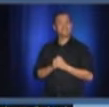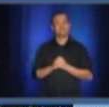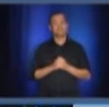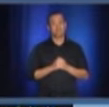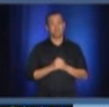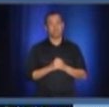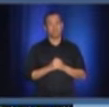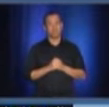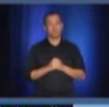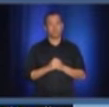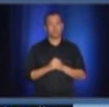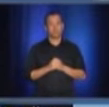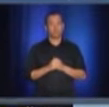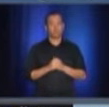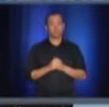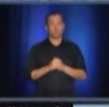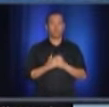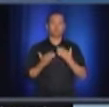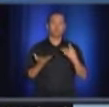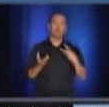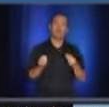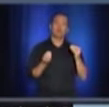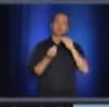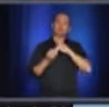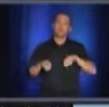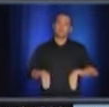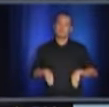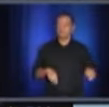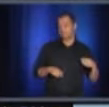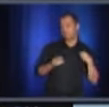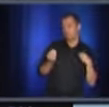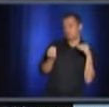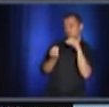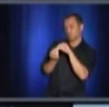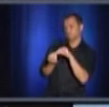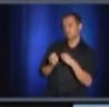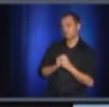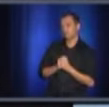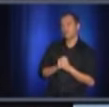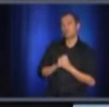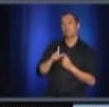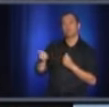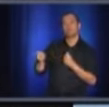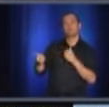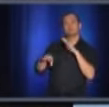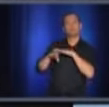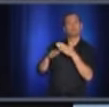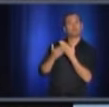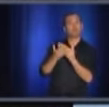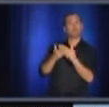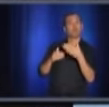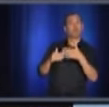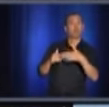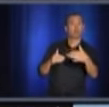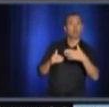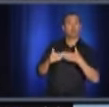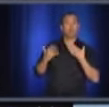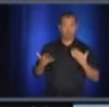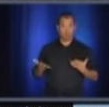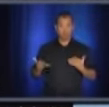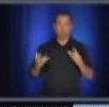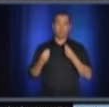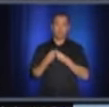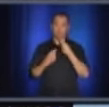'ajouter quelque chose à votre question sur les écoles. C'est très évident qu'en ce moment, il y a beaucoup de questions sur les